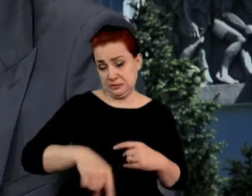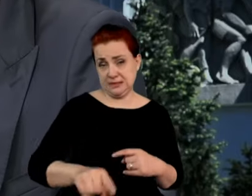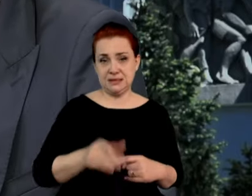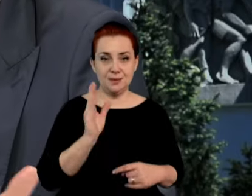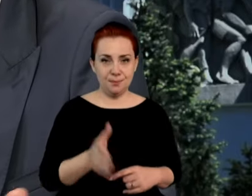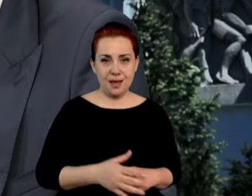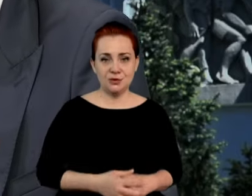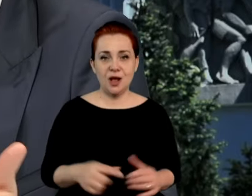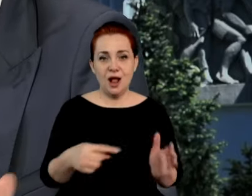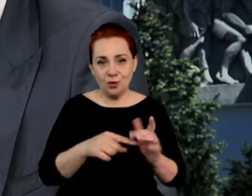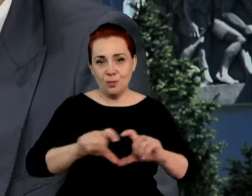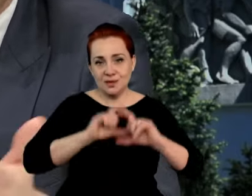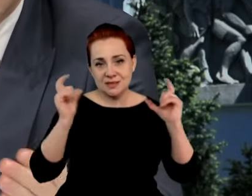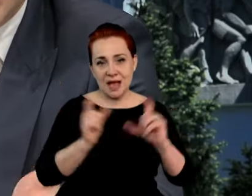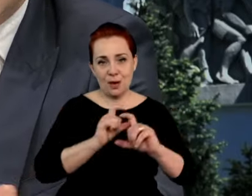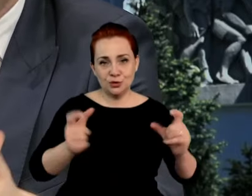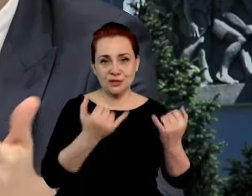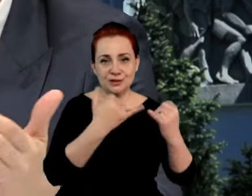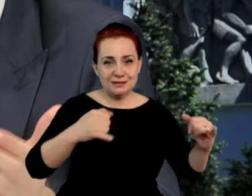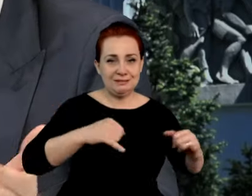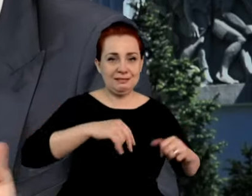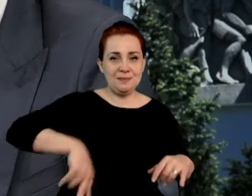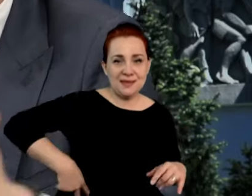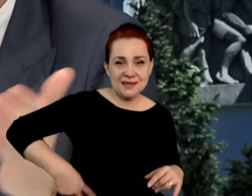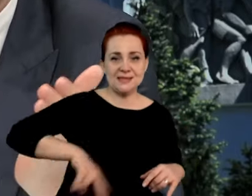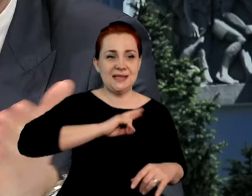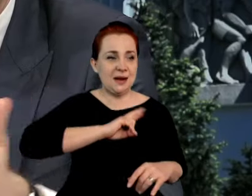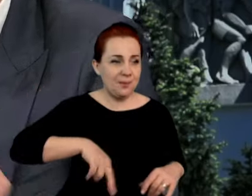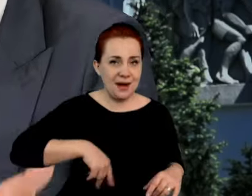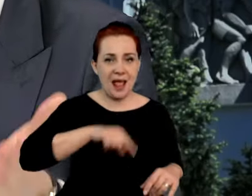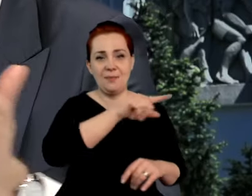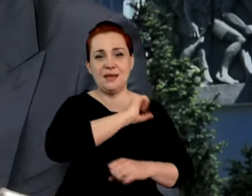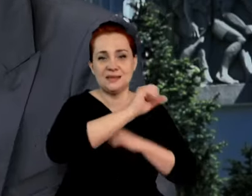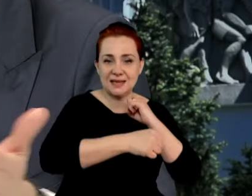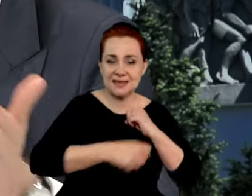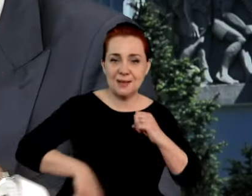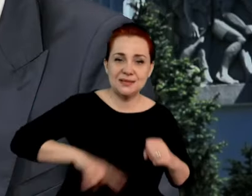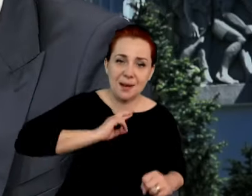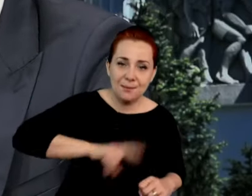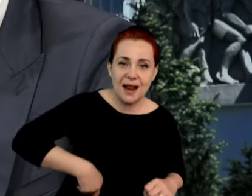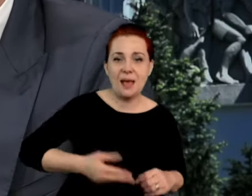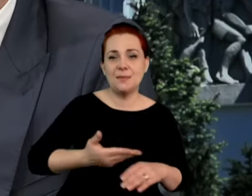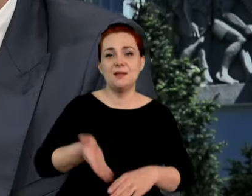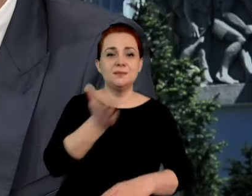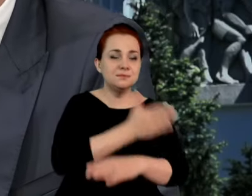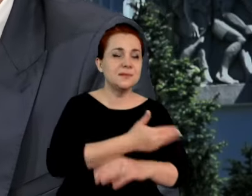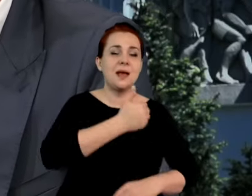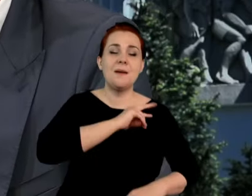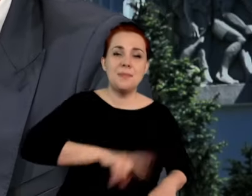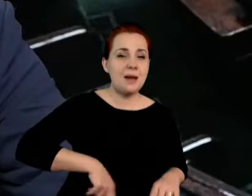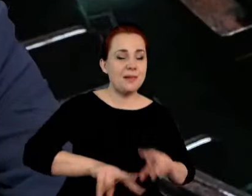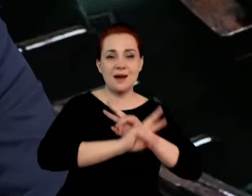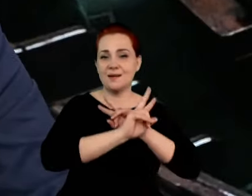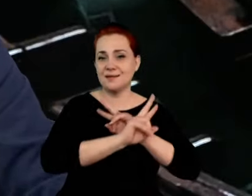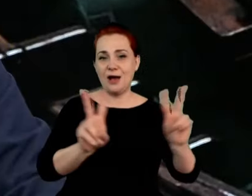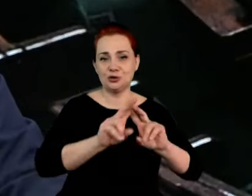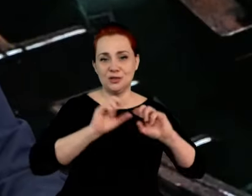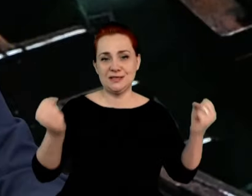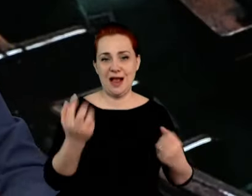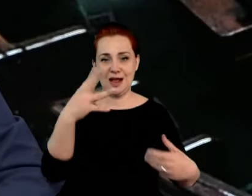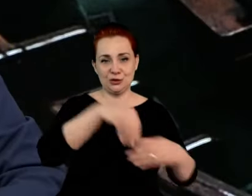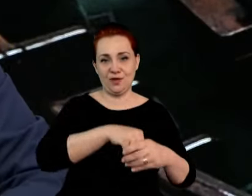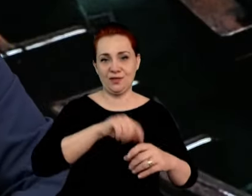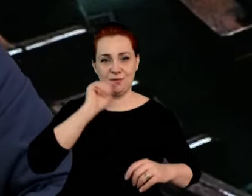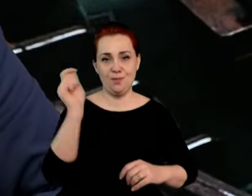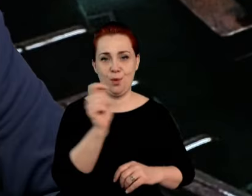szlak realizujemy przez ministrów, premiera, wiceministrów, wicepremierów, byłych premierów. Wszyscy są zaangażowani w ten objazd. I tutaj stawiamy